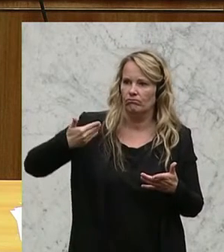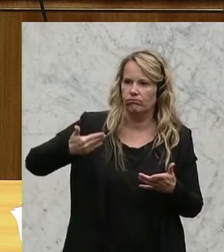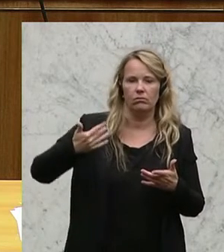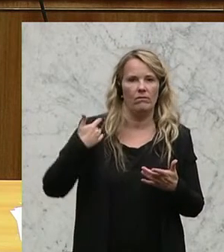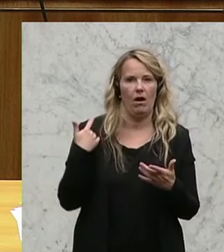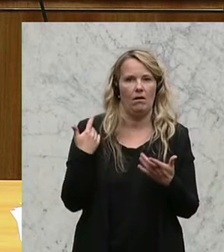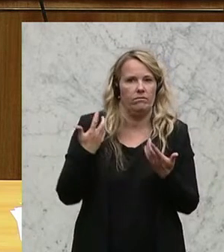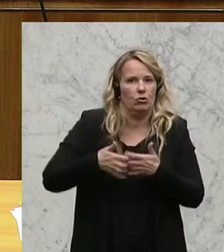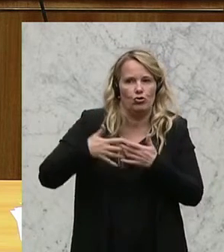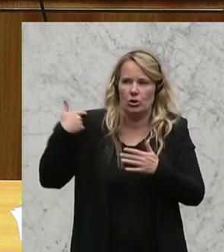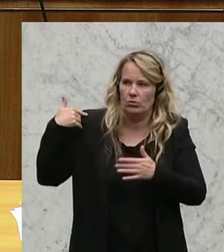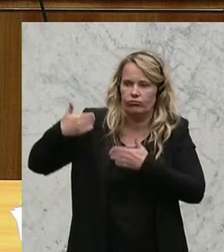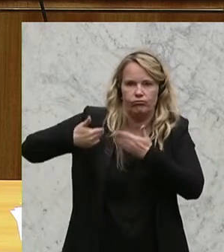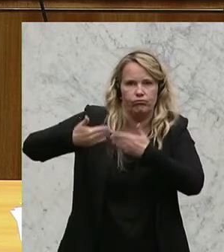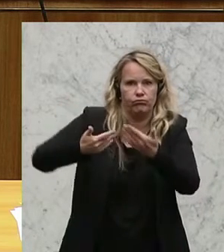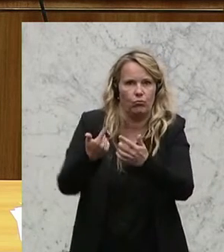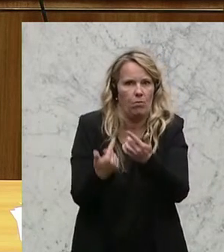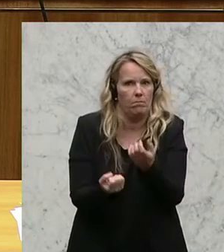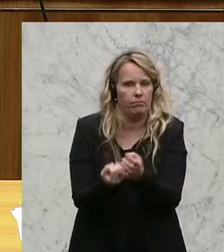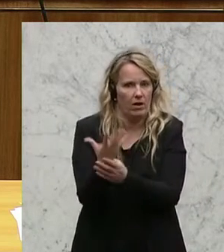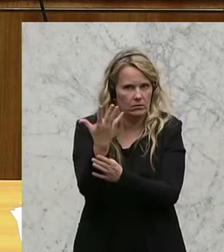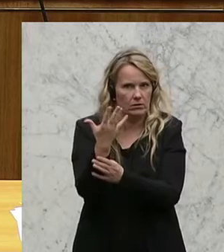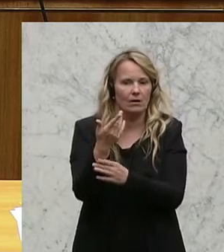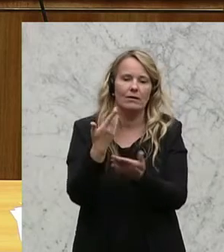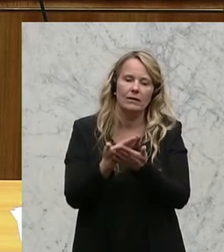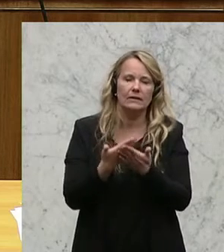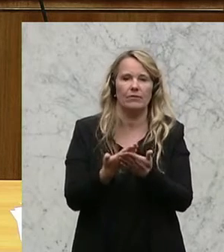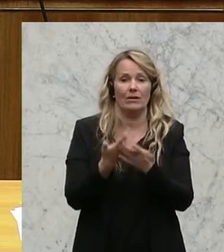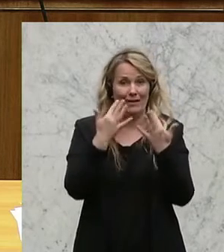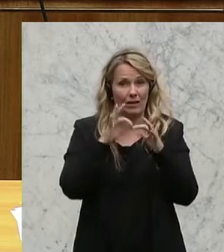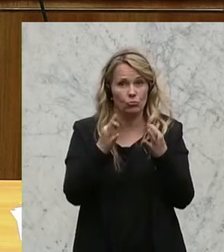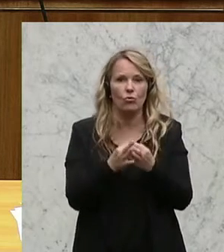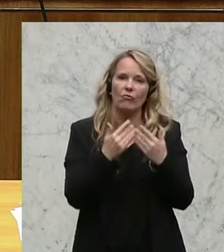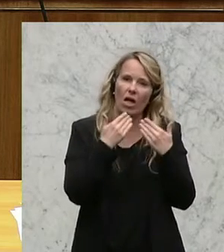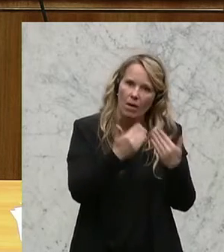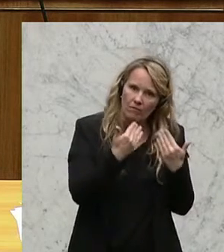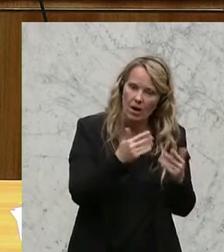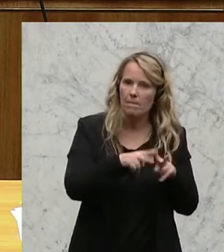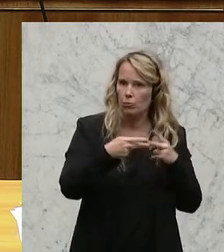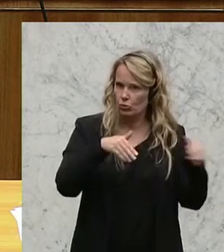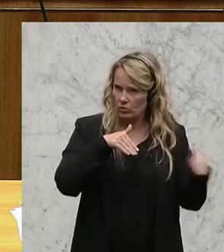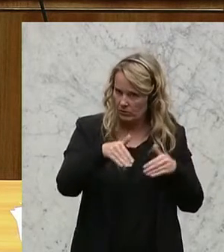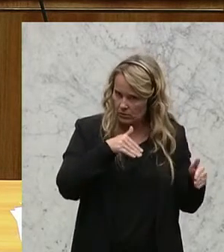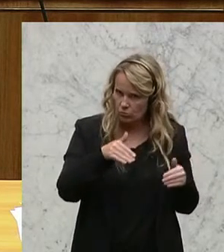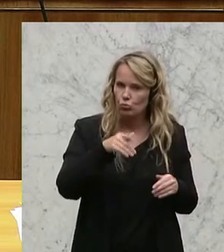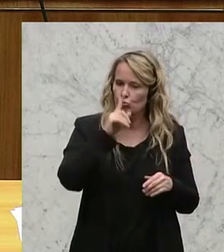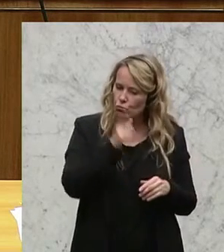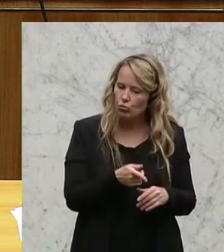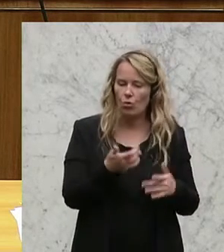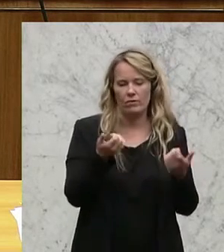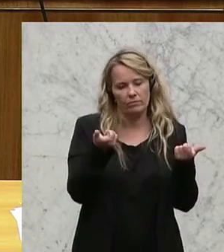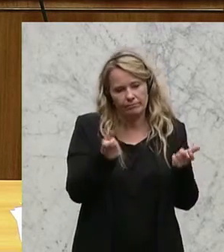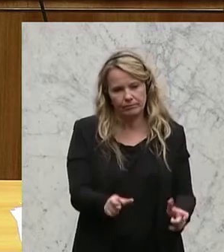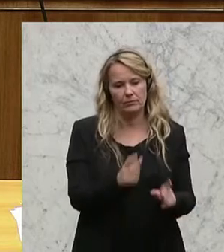Er empfahl dem Bundesministerium die Festlegung nachvollziehbarer